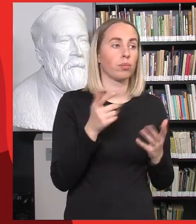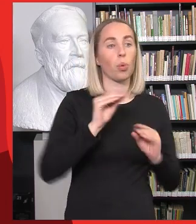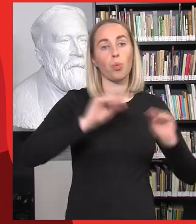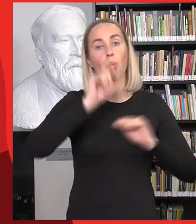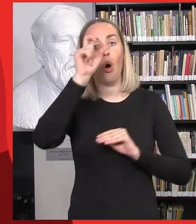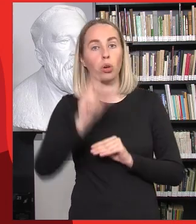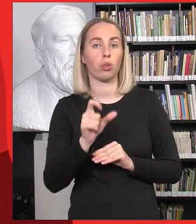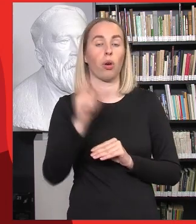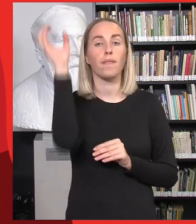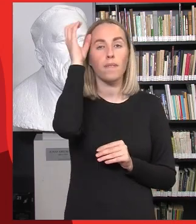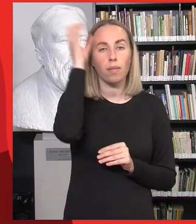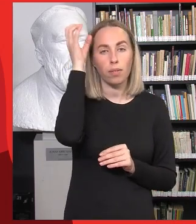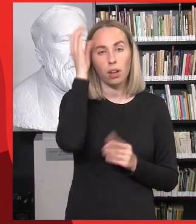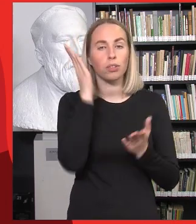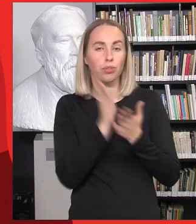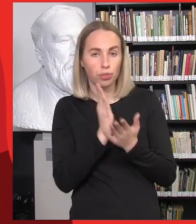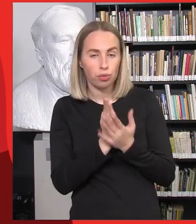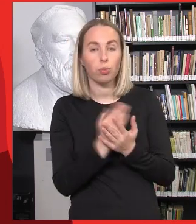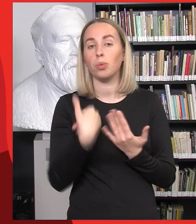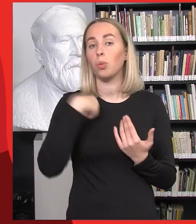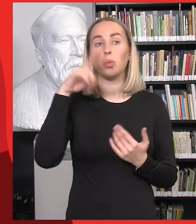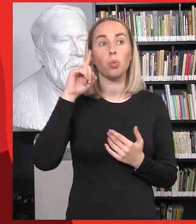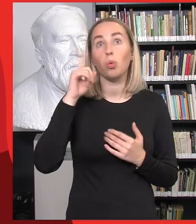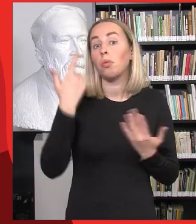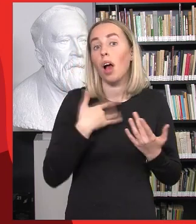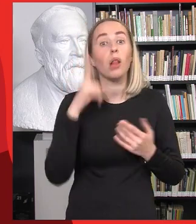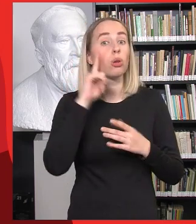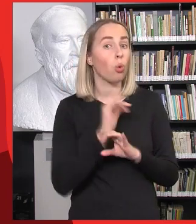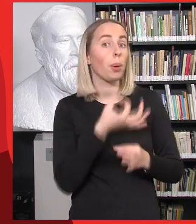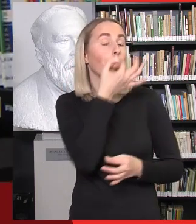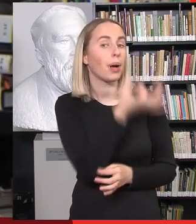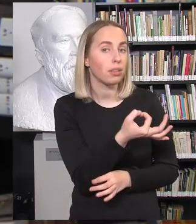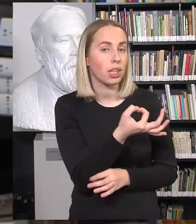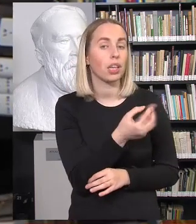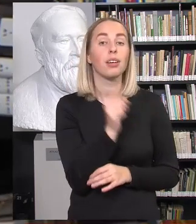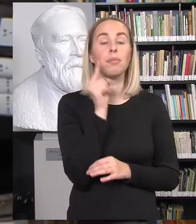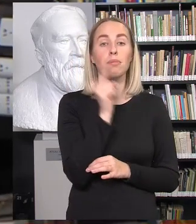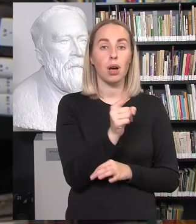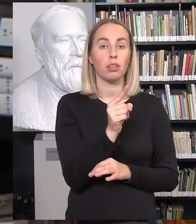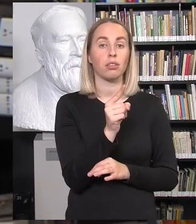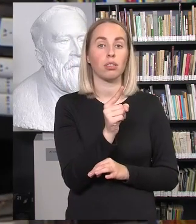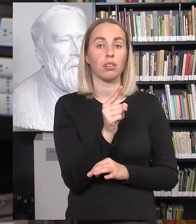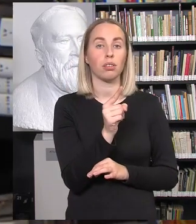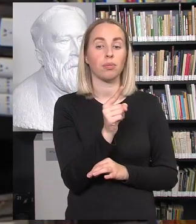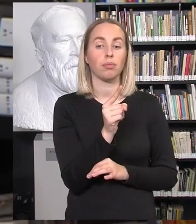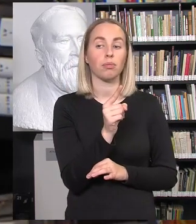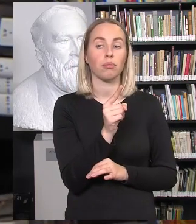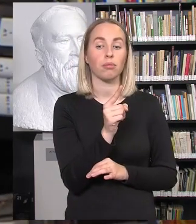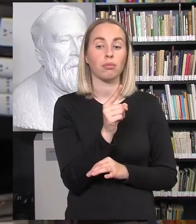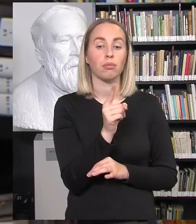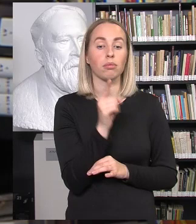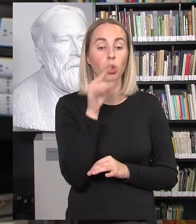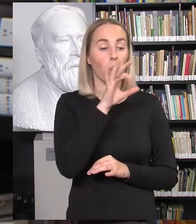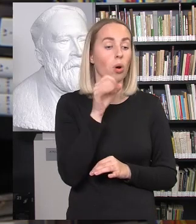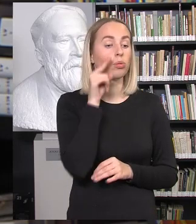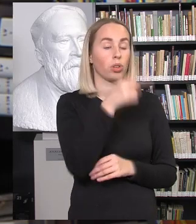mokytojas ar mokytoje, gal ir norėtų kažką apie tai pasakyti, bet ar nebūna atveju, kad kaip tik pradėjus apie tai